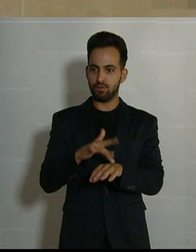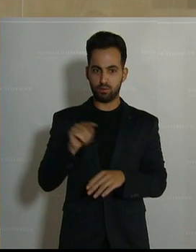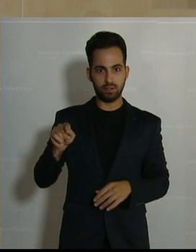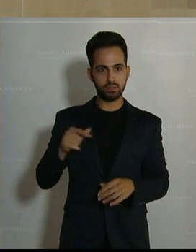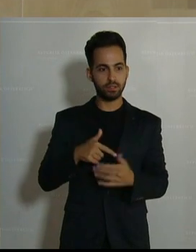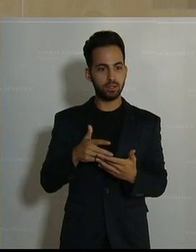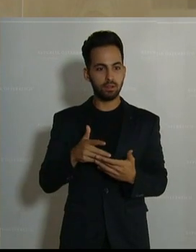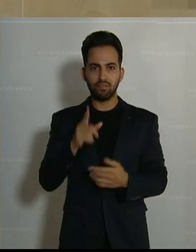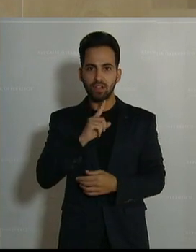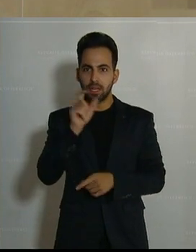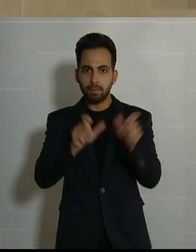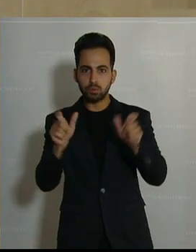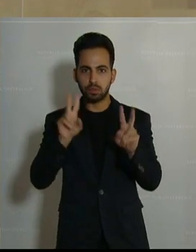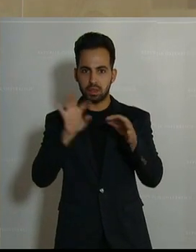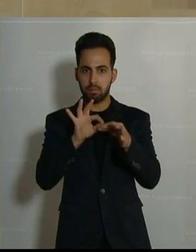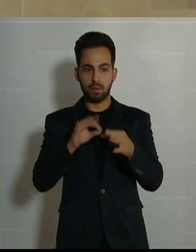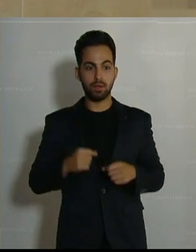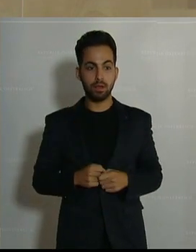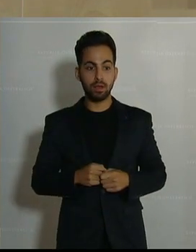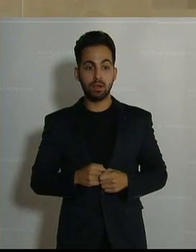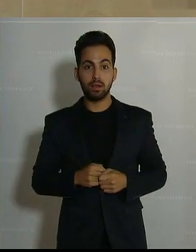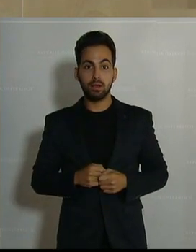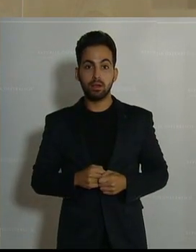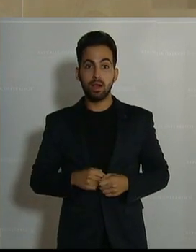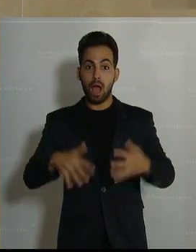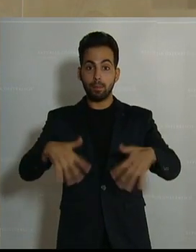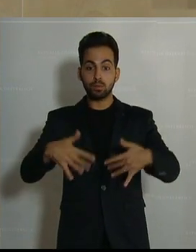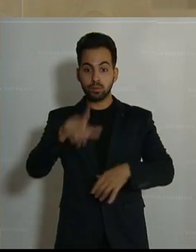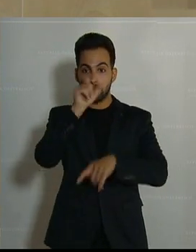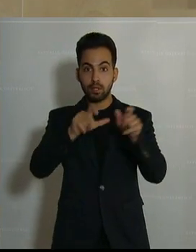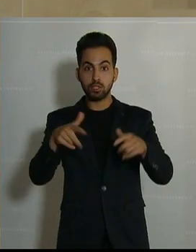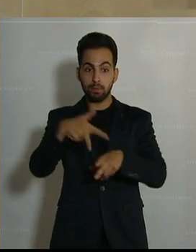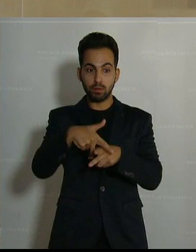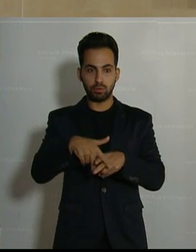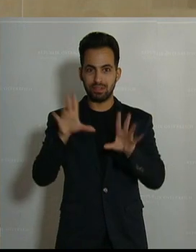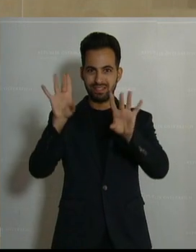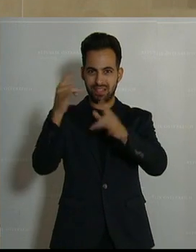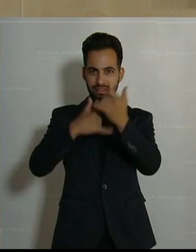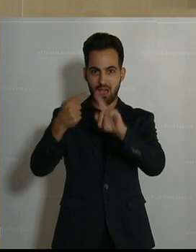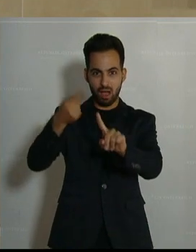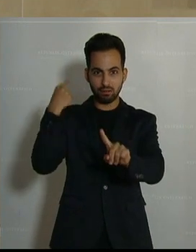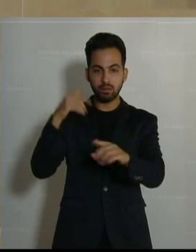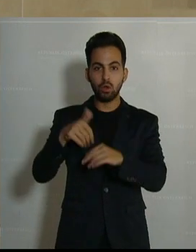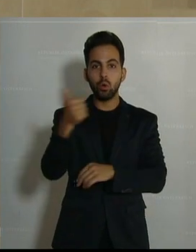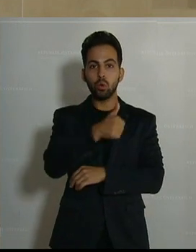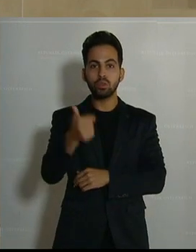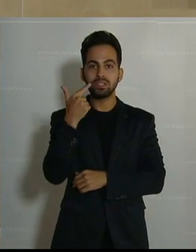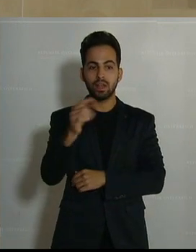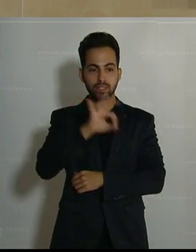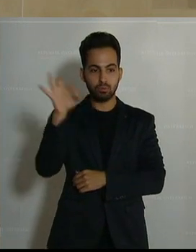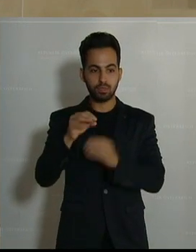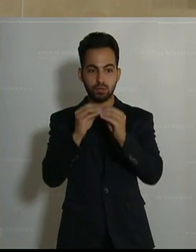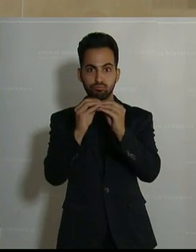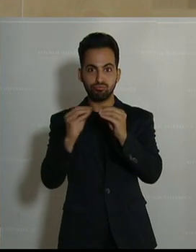hier sonst nur sehr wenige tun. Die Arbeitslosigkeit von Menschen mit Behinderung ist in den letzten zehn Jahren um 120 Prozent